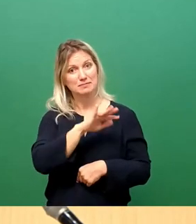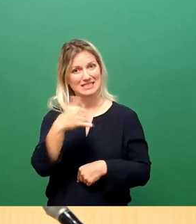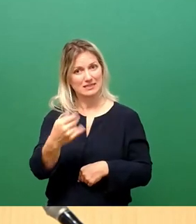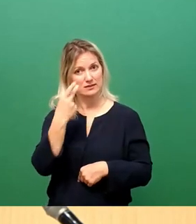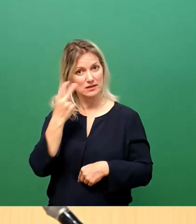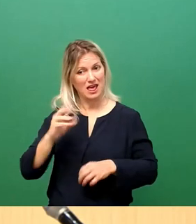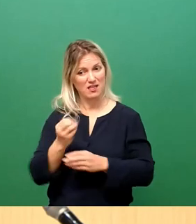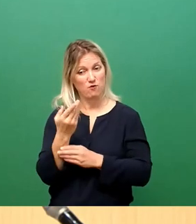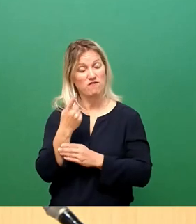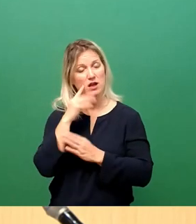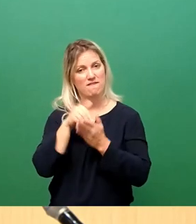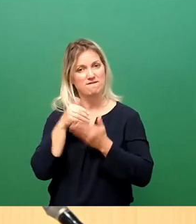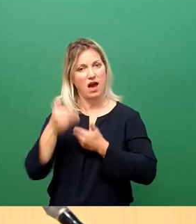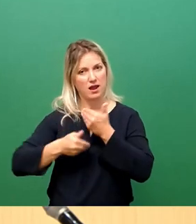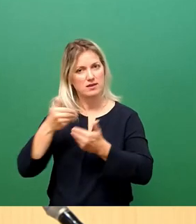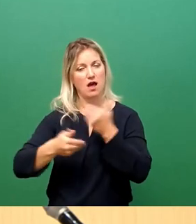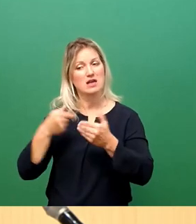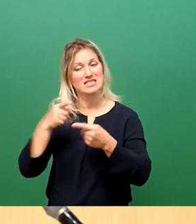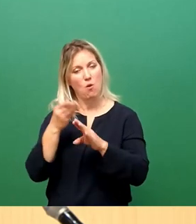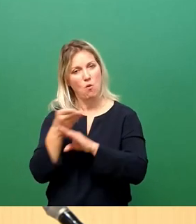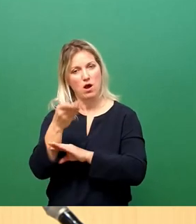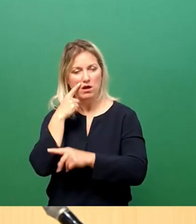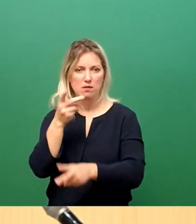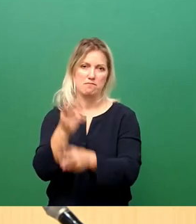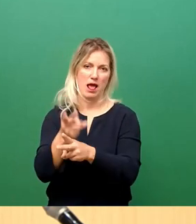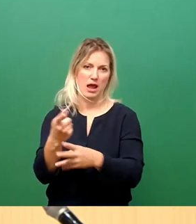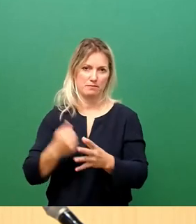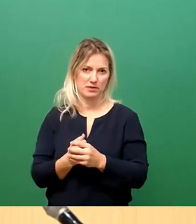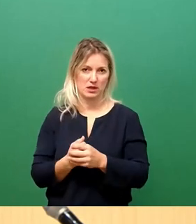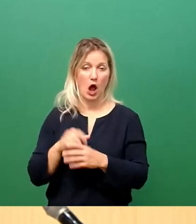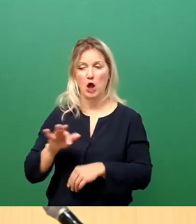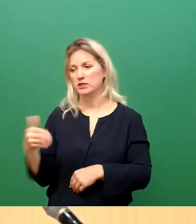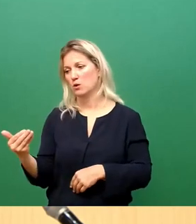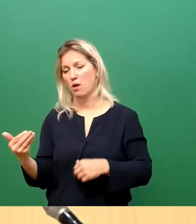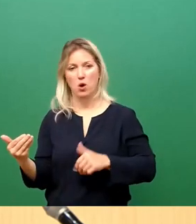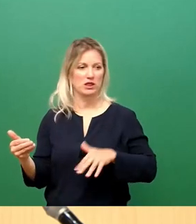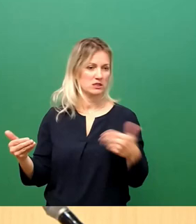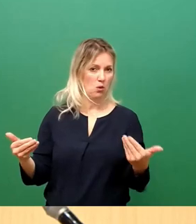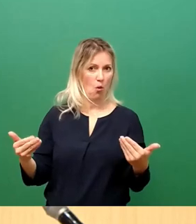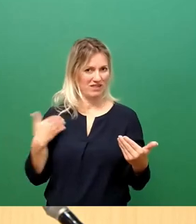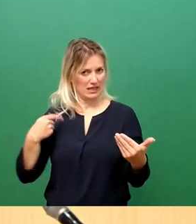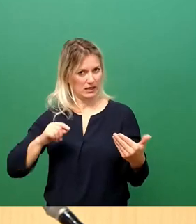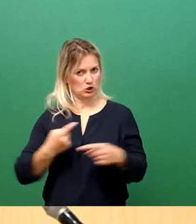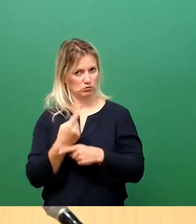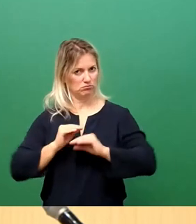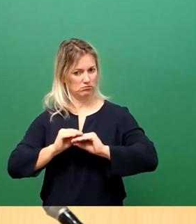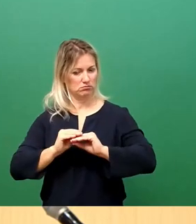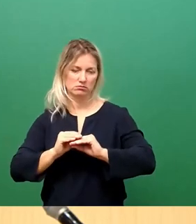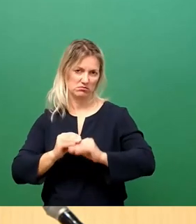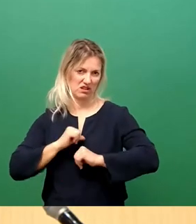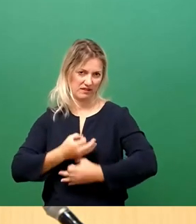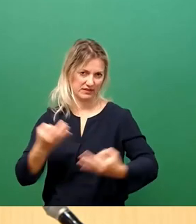sich dafür ein, den bestehenden Kurs beizubehalten. Ein Heute-Hü-Mogen-Hott, wie es in dieser Aktuellen Stunde angeregt wird, hilft niemandem weiter. Vielen Dank.